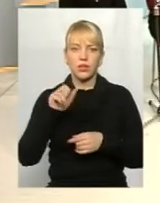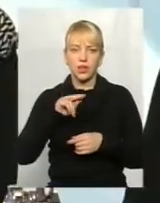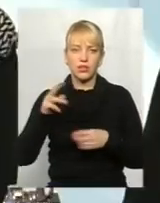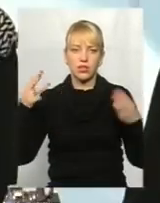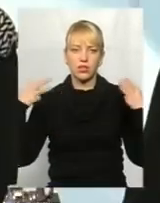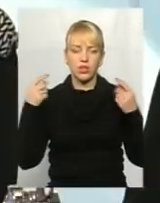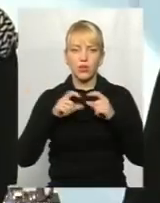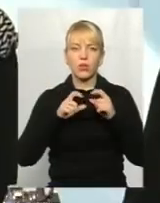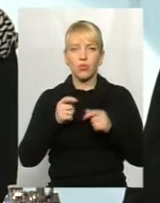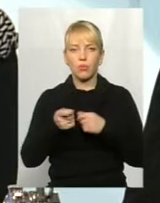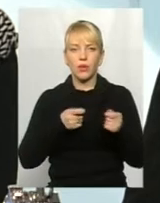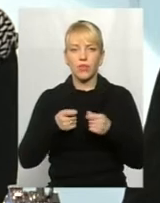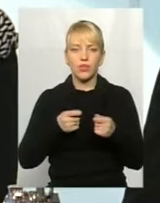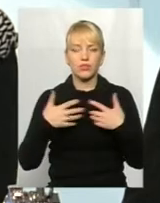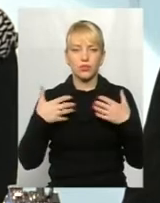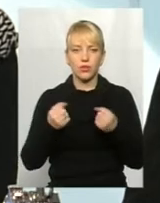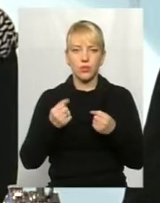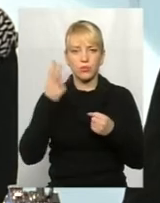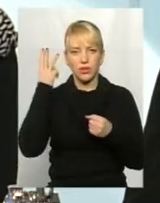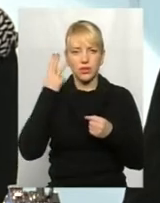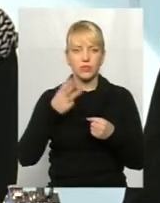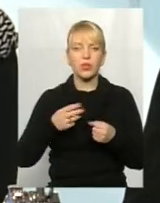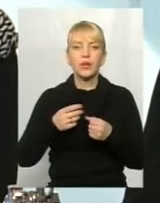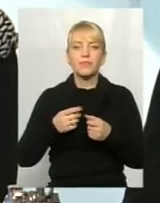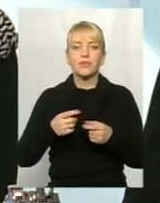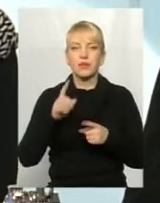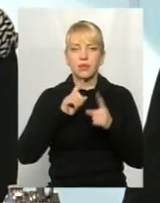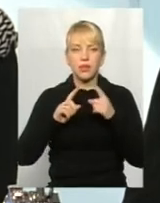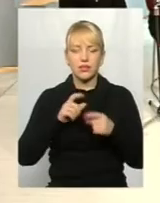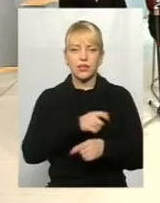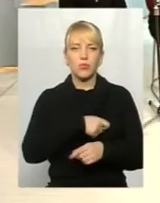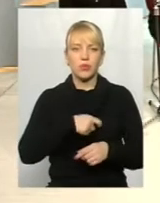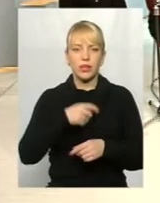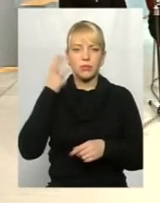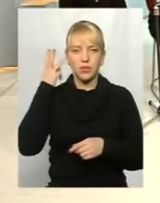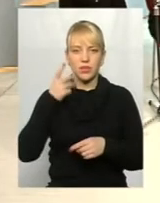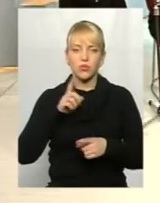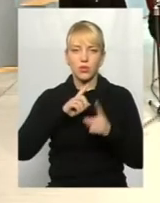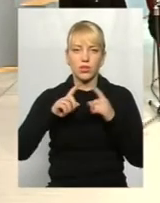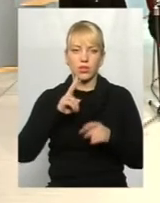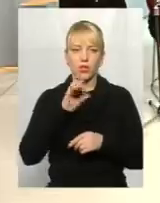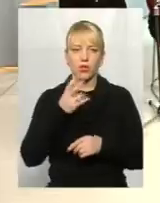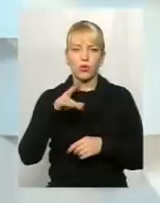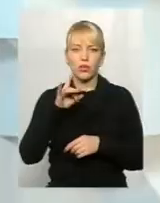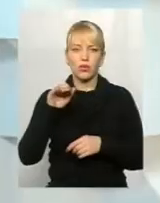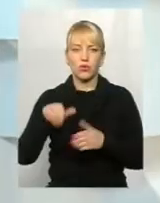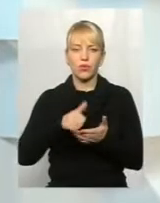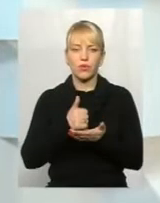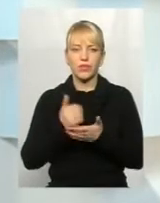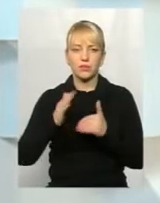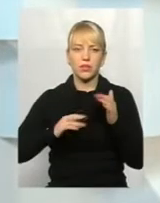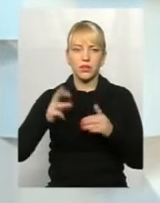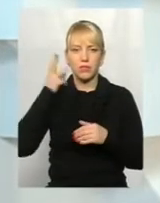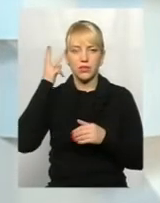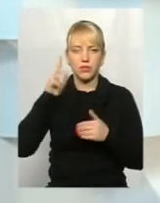здоров'я Хмельницької міської ради, табута Хмельницької обласної ради. Ірина Кондрайтюк, головний спеціаліст управління охорони здоров'я Хмельницької